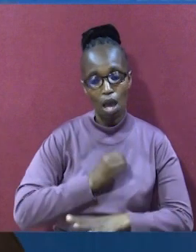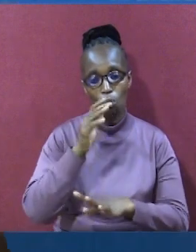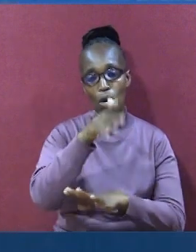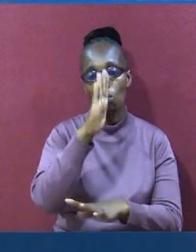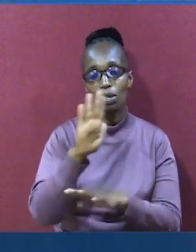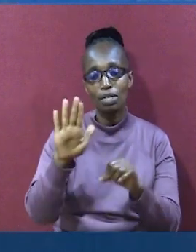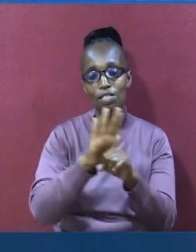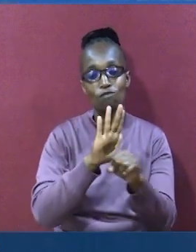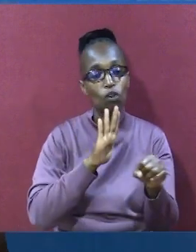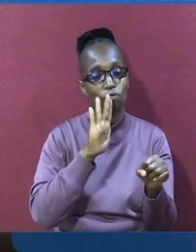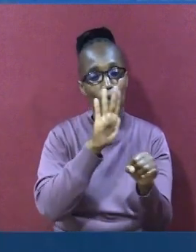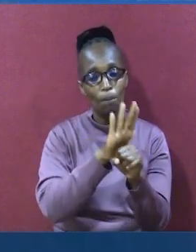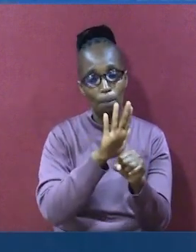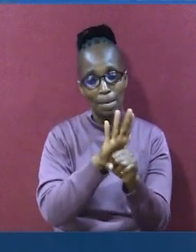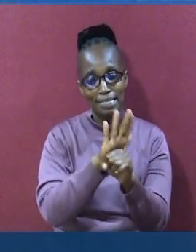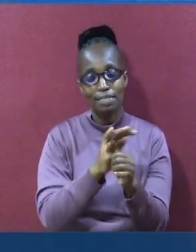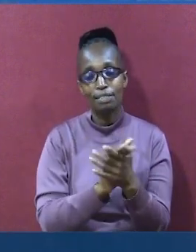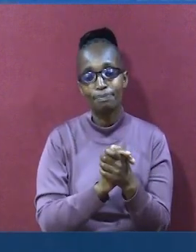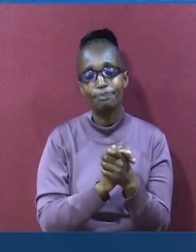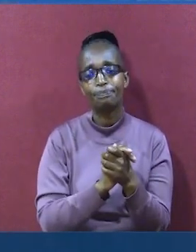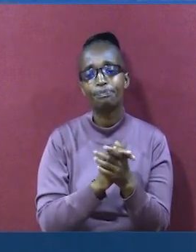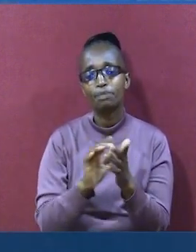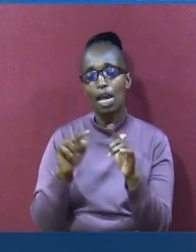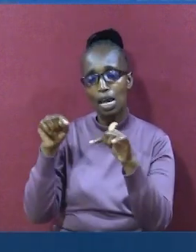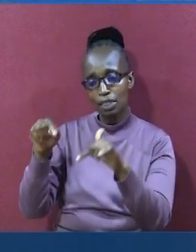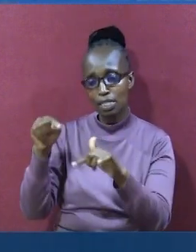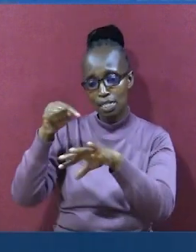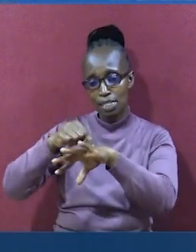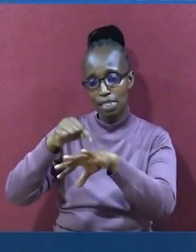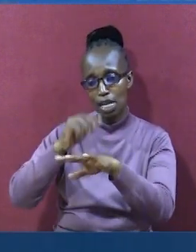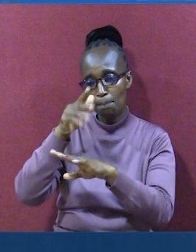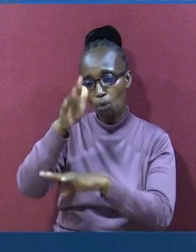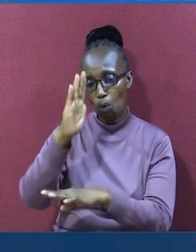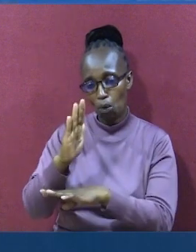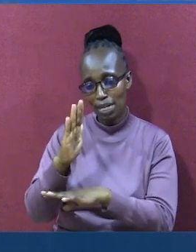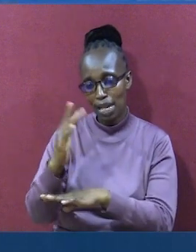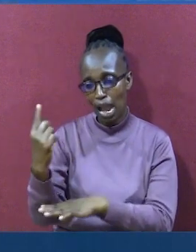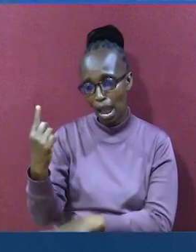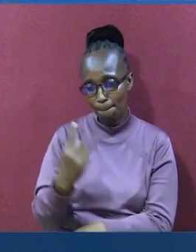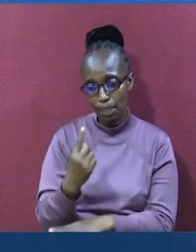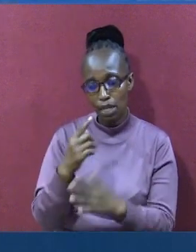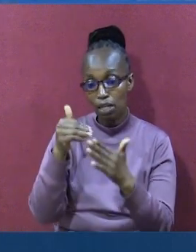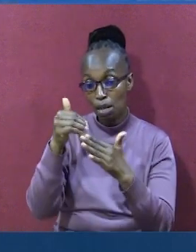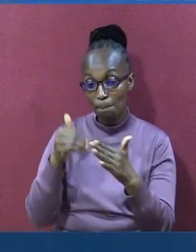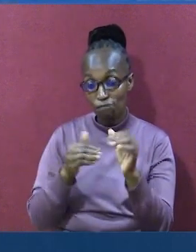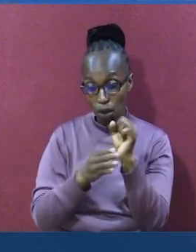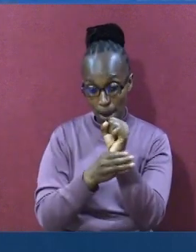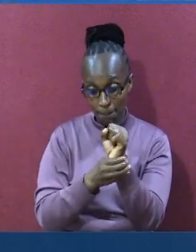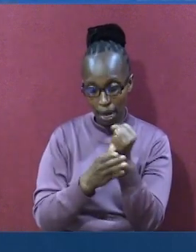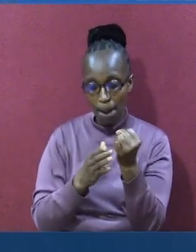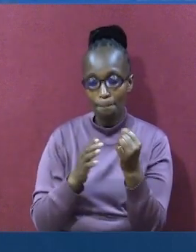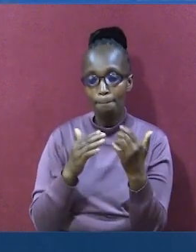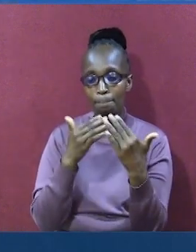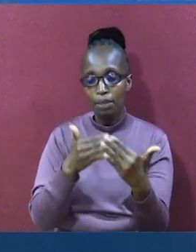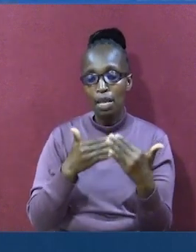giver. Wakati huu ndiyo mungu alikuja kwa Ibrahimu. Ili wakaweze kutimiza hahadi. Ambayo alikuwa